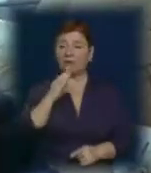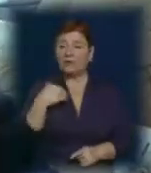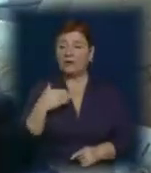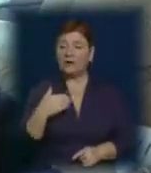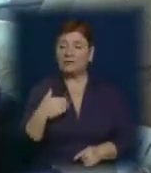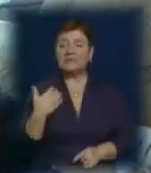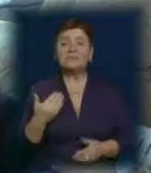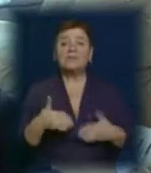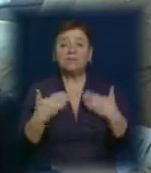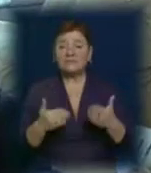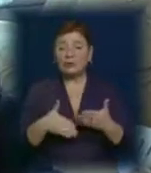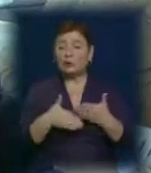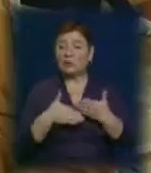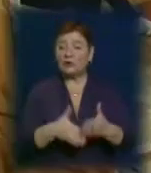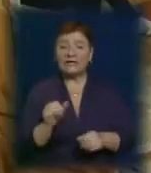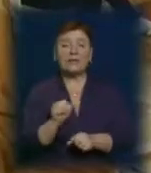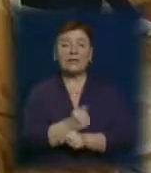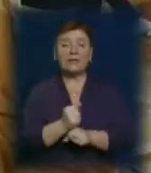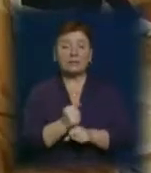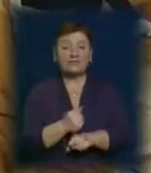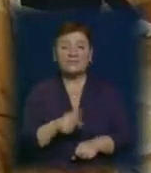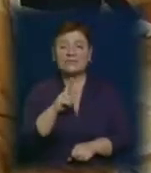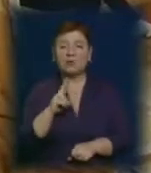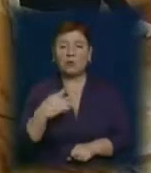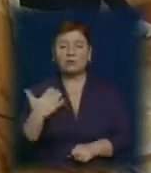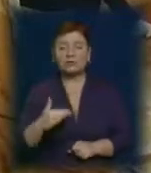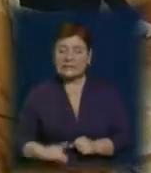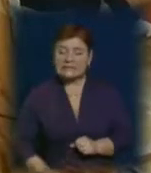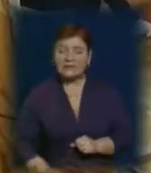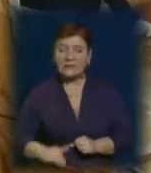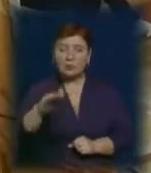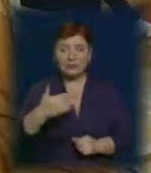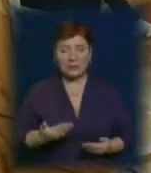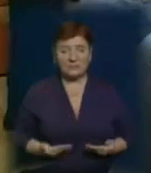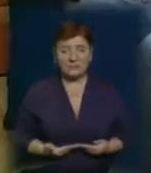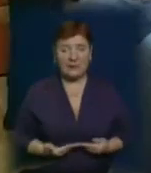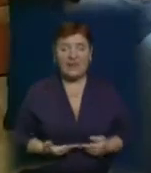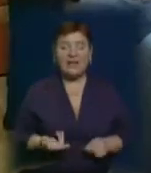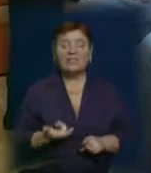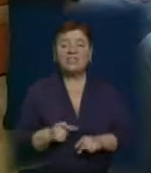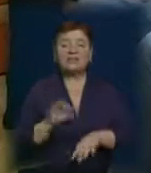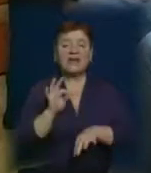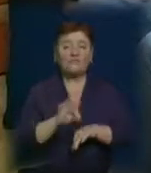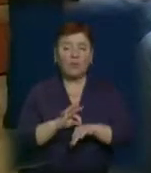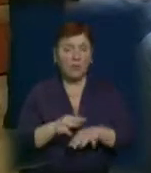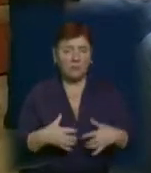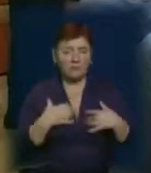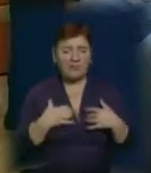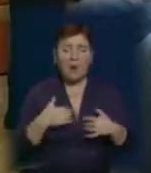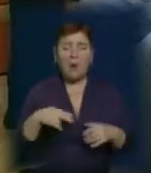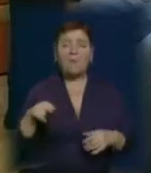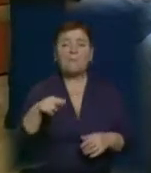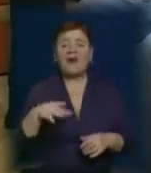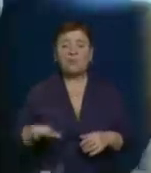небайдужих з проханням допомогти побороти недугу, з якою він живе з самого народження. Через загострення хвороби, яка вразила праву ногу, він